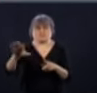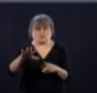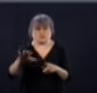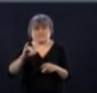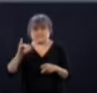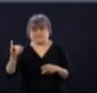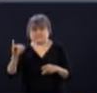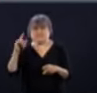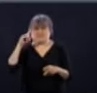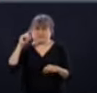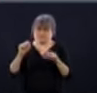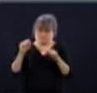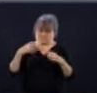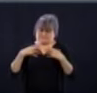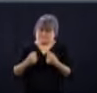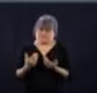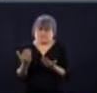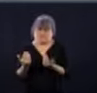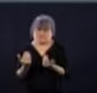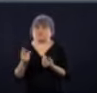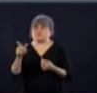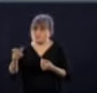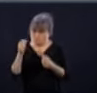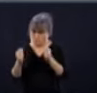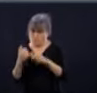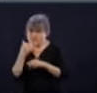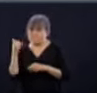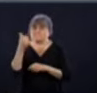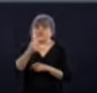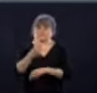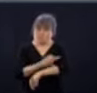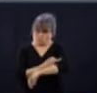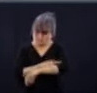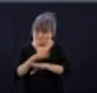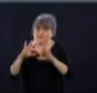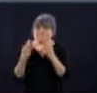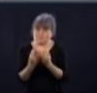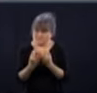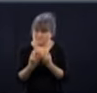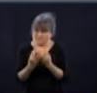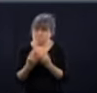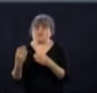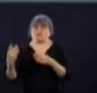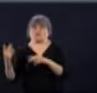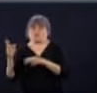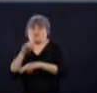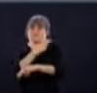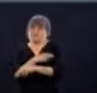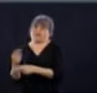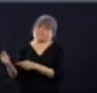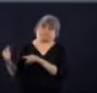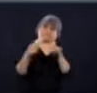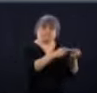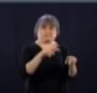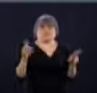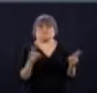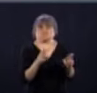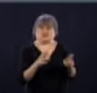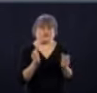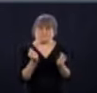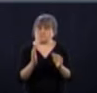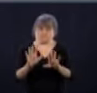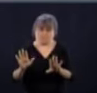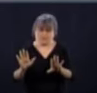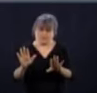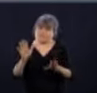Que ce soit votre médecin de famille, appelez-le si vous avez un besoin. N'allez pas à l'urgence si ce n'est pas urgent. Mais appelez votre